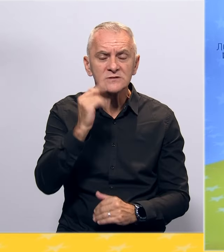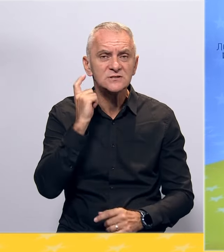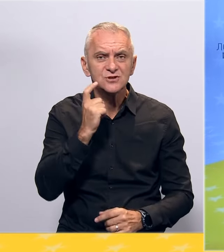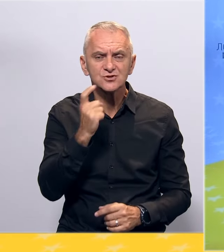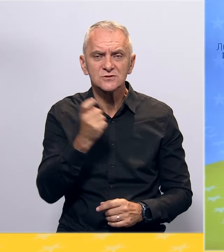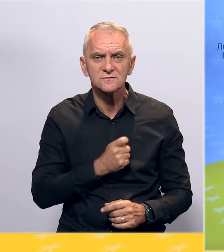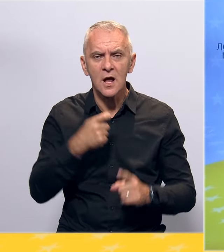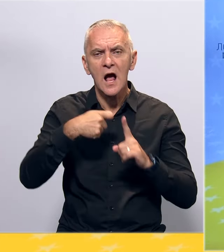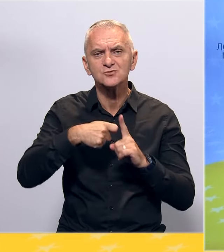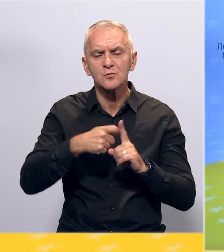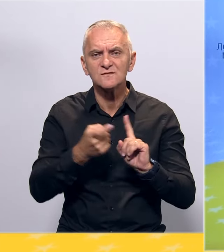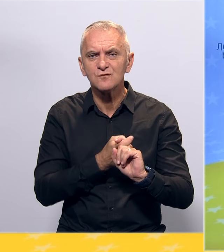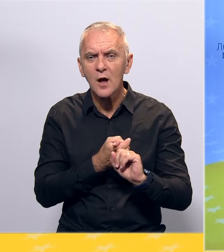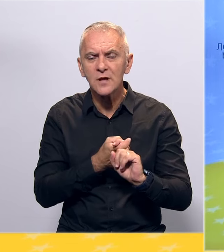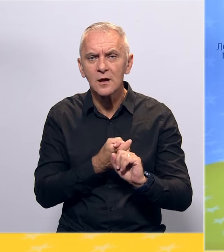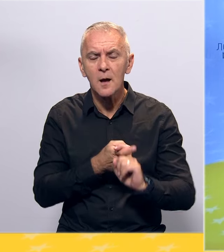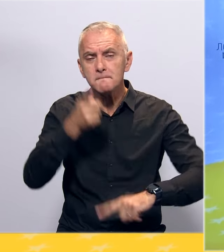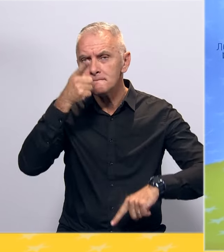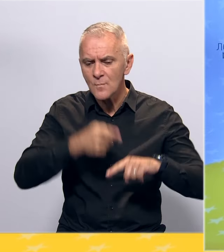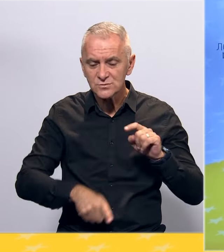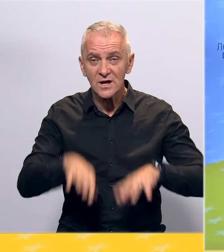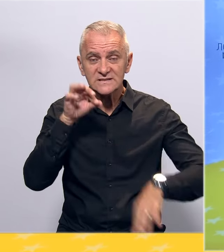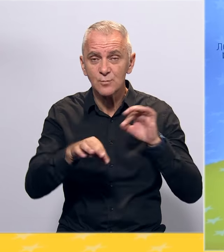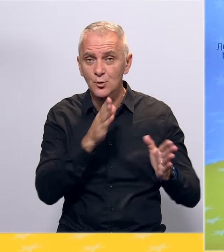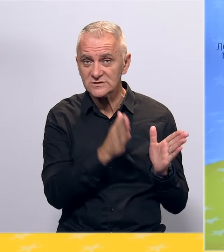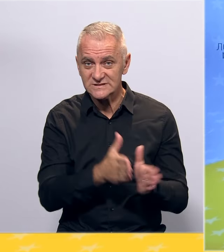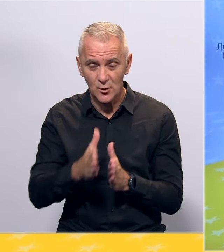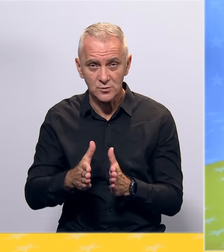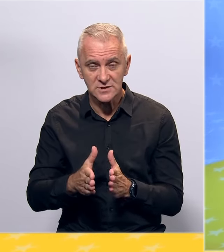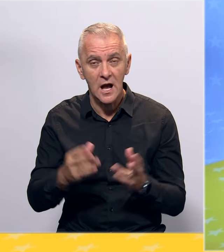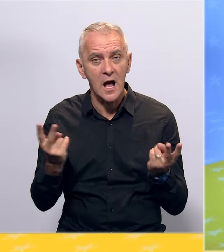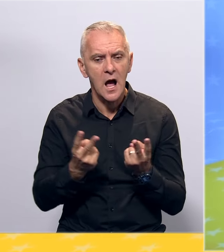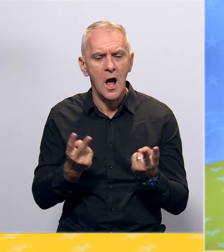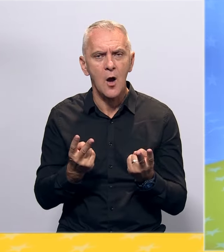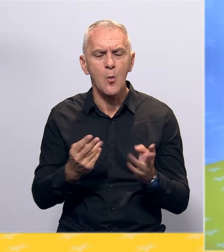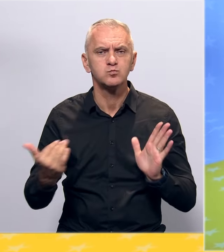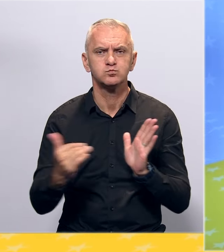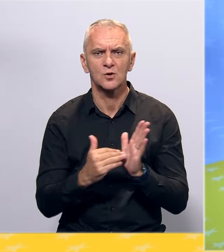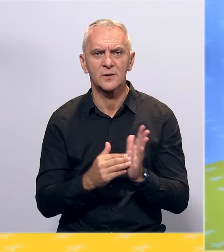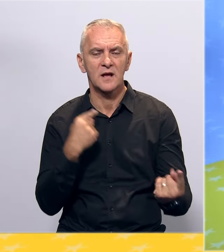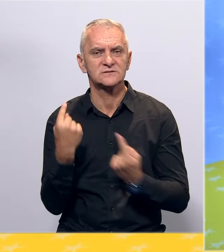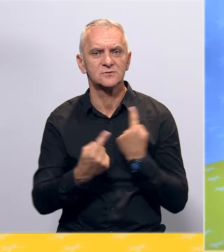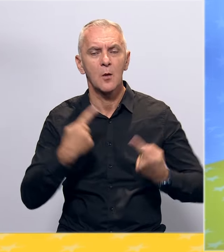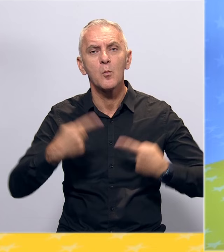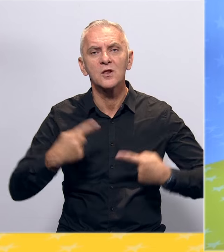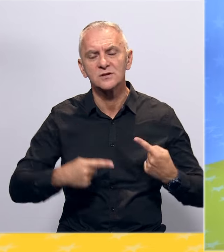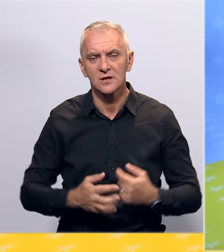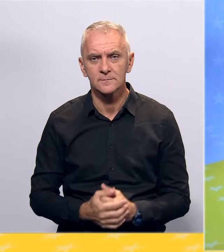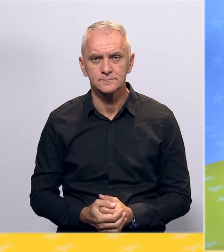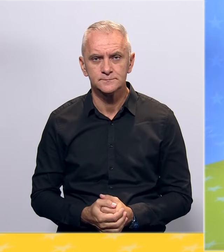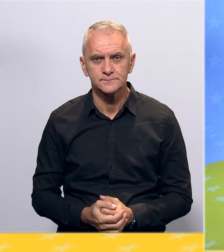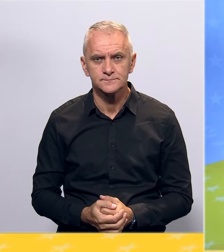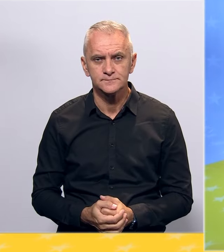inicijative Kasumović-Fuad tokom zadnjeg izbornog ciklusa, a kao nametnuta potreba stanja političke situacije.